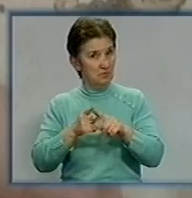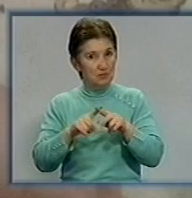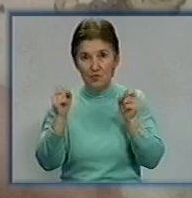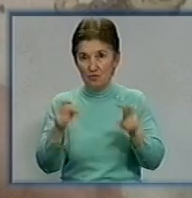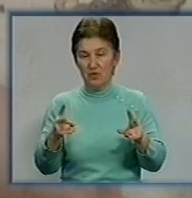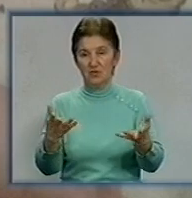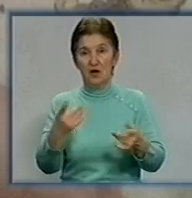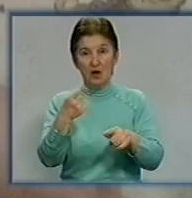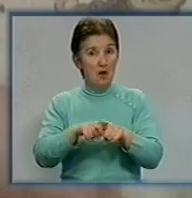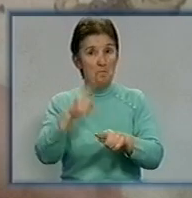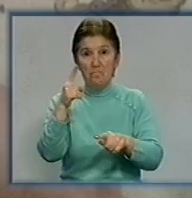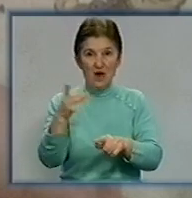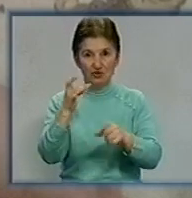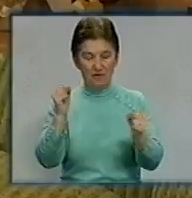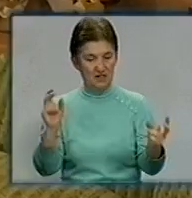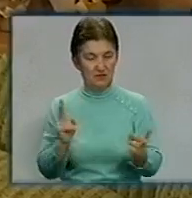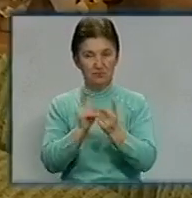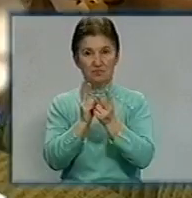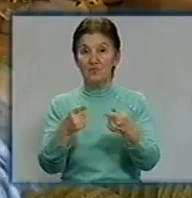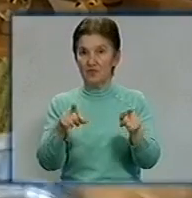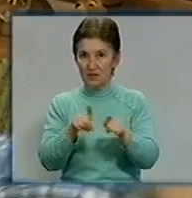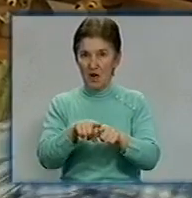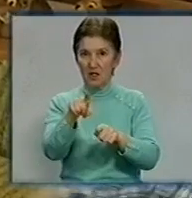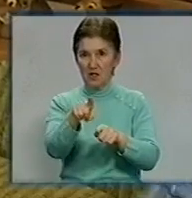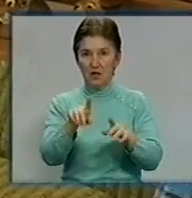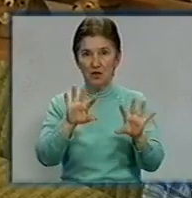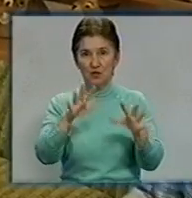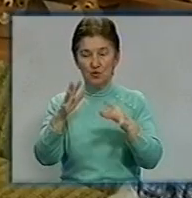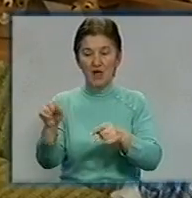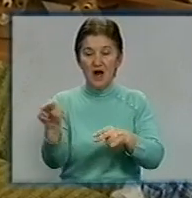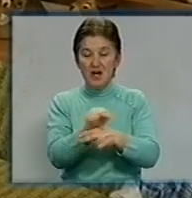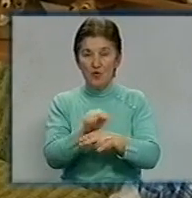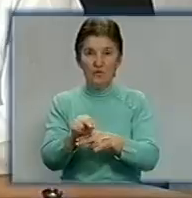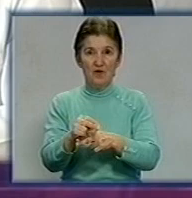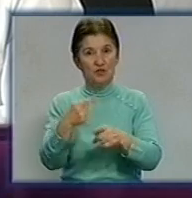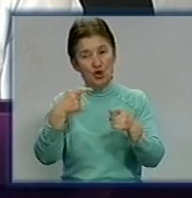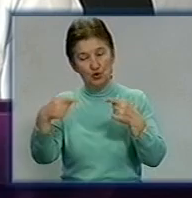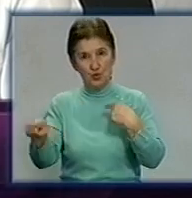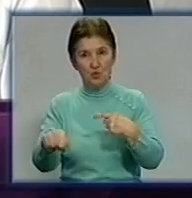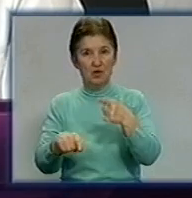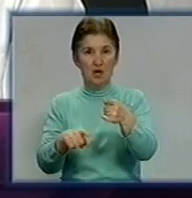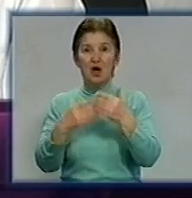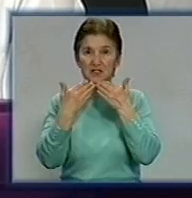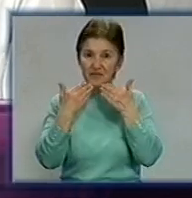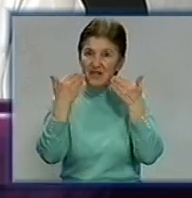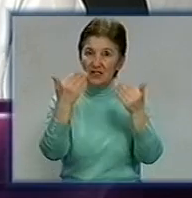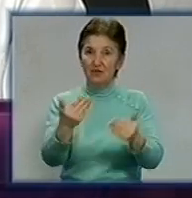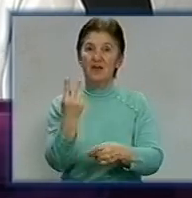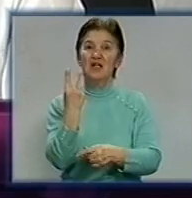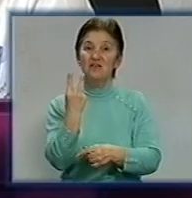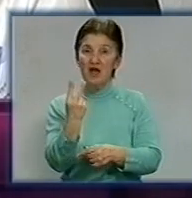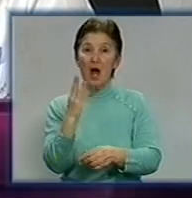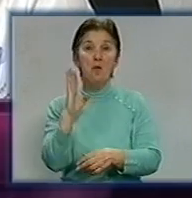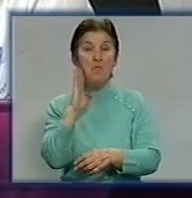лікар зустрічається вперше. Зі схожими симптомами на минулому тижні лікувала ще одне немовля. До мене звернулися дві мами.